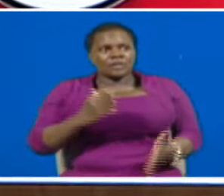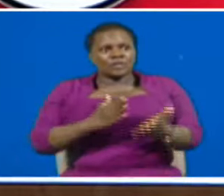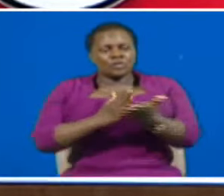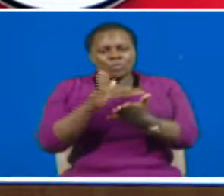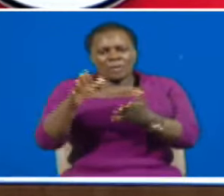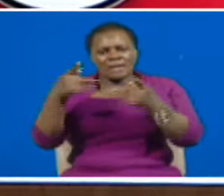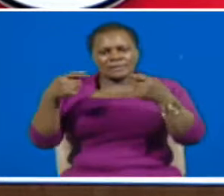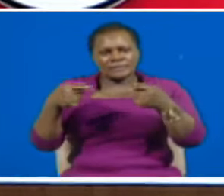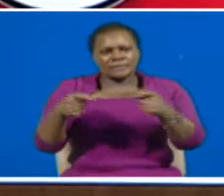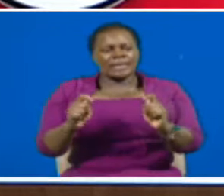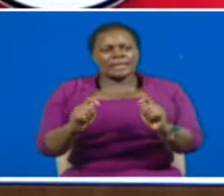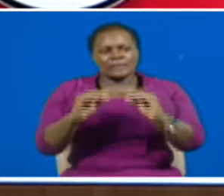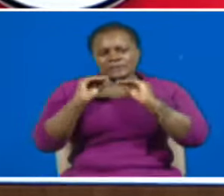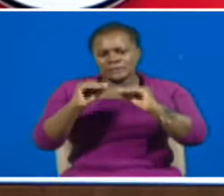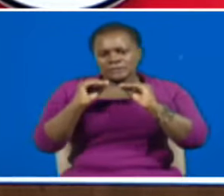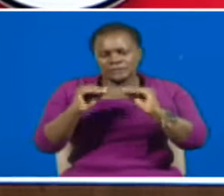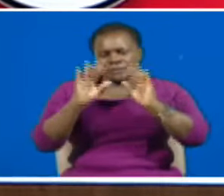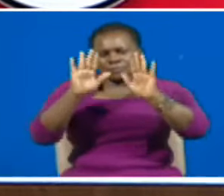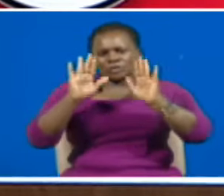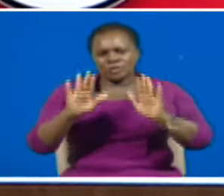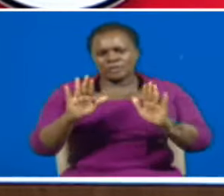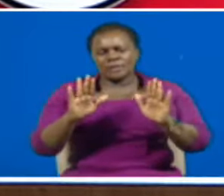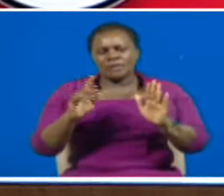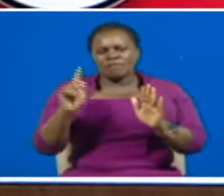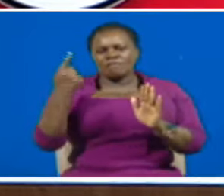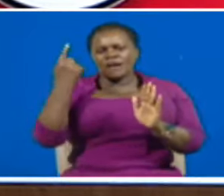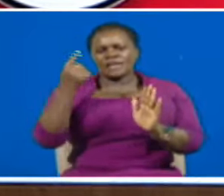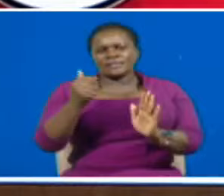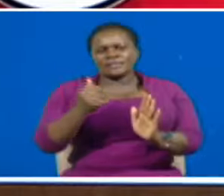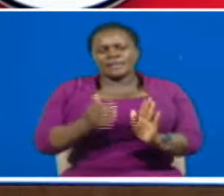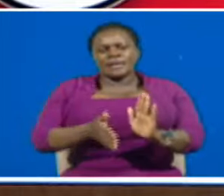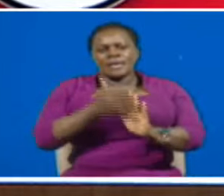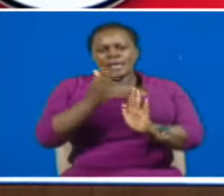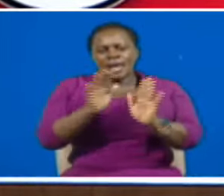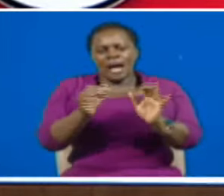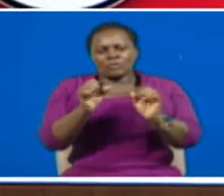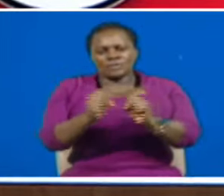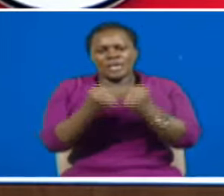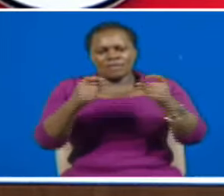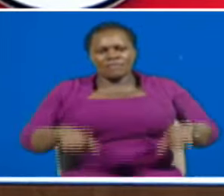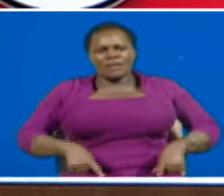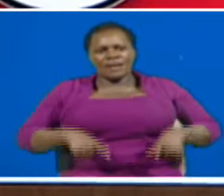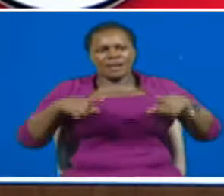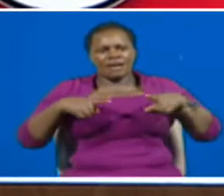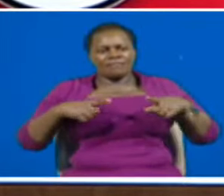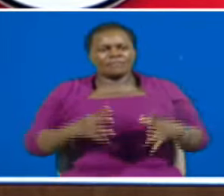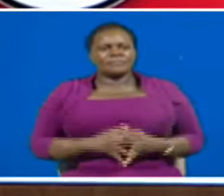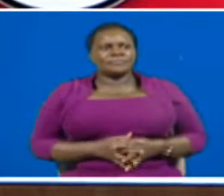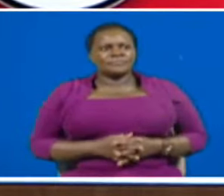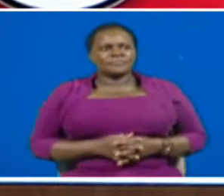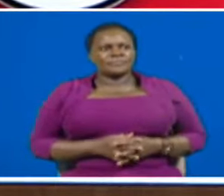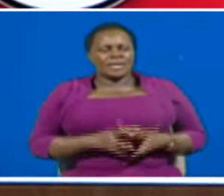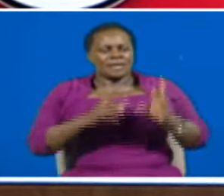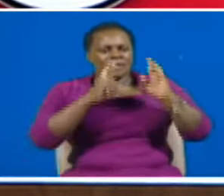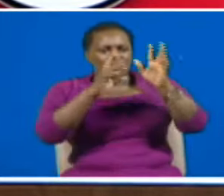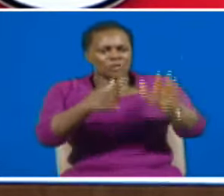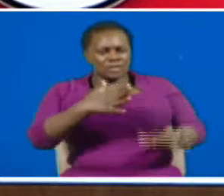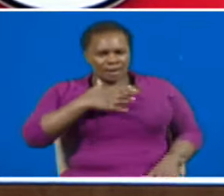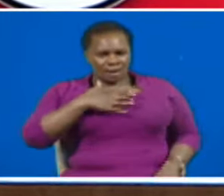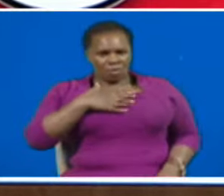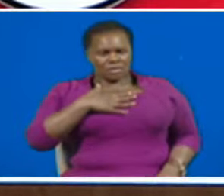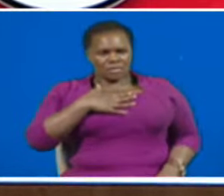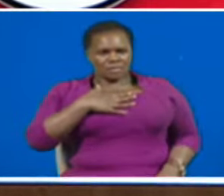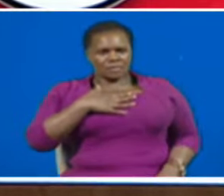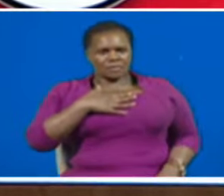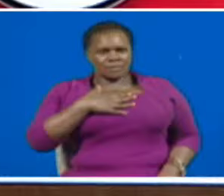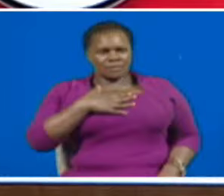jitihade zaakia na tufundisho umuhimu wa huduma ya kwanza na jinsi ya kukua maisha kwa kila mmoja wetu. Manahabari Innocent